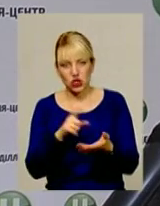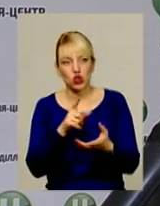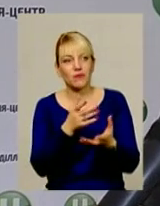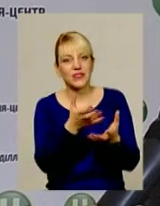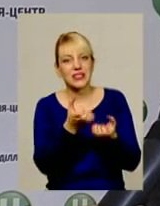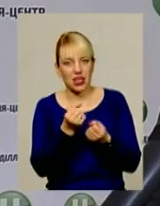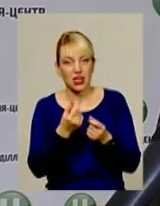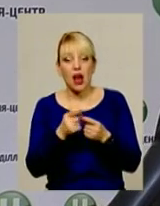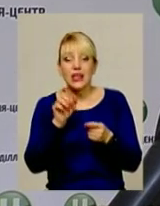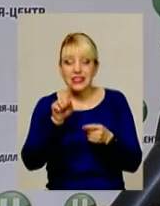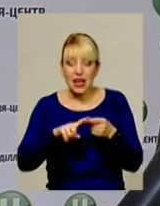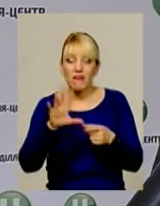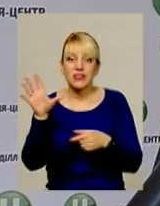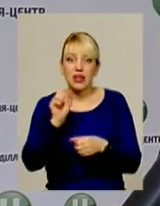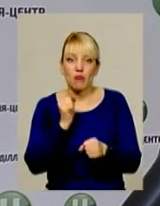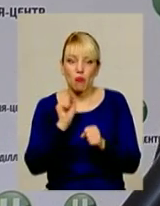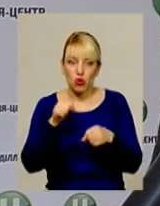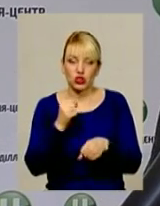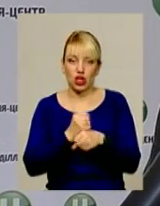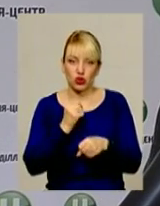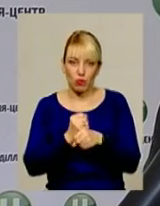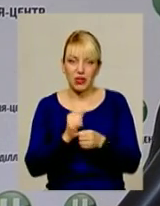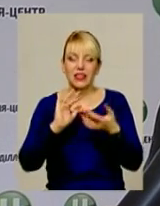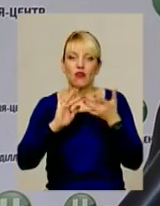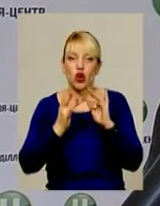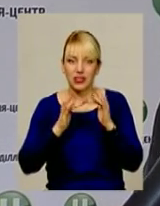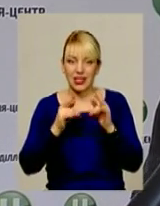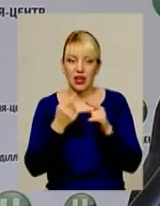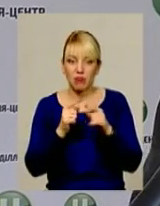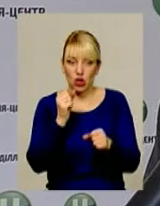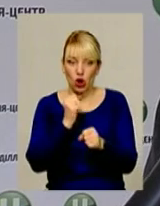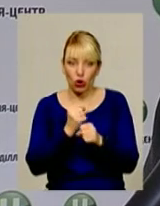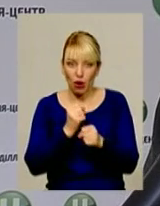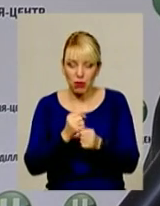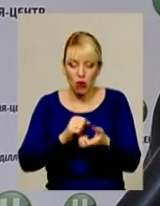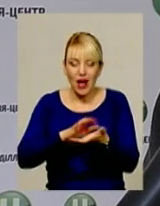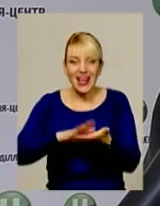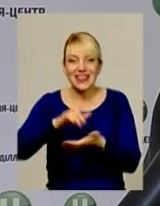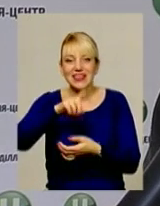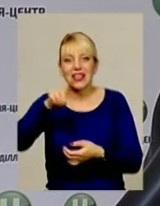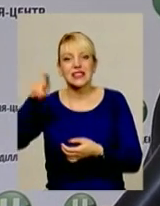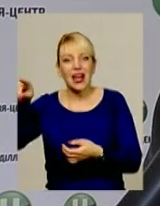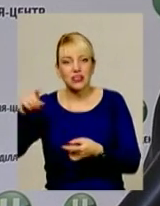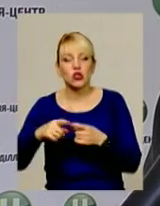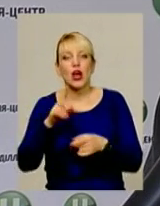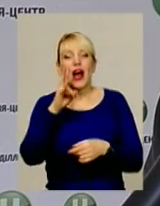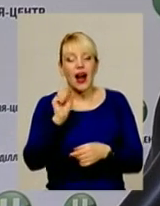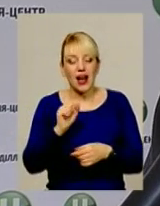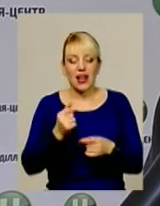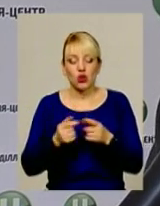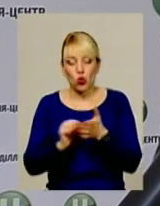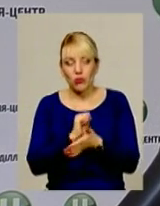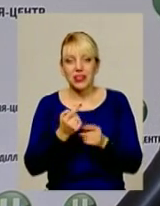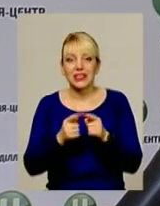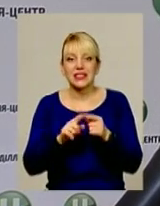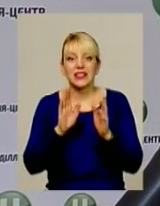зробити це онлайн. Ми робимо індексацію, щоб будь-яку людину можна було легше знайти. Але документи – це лише частина нашої роботи, бо